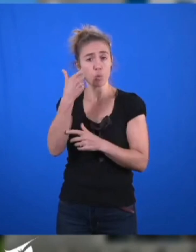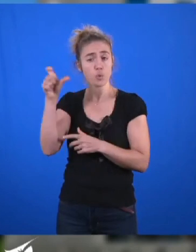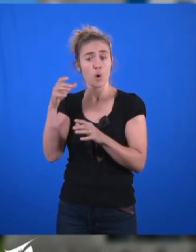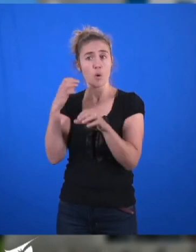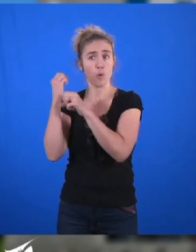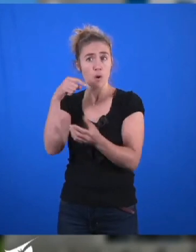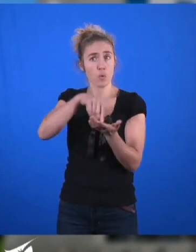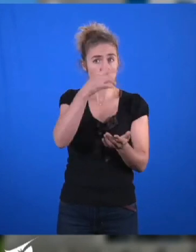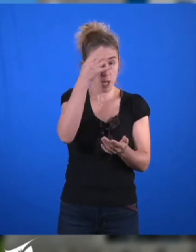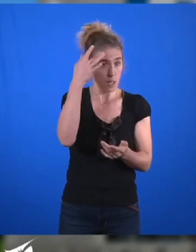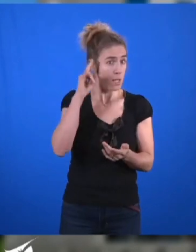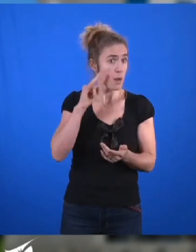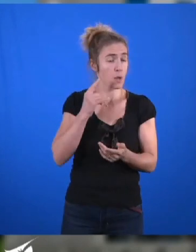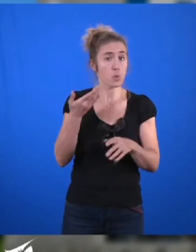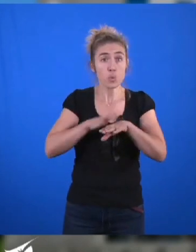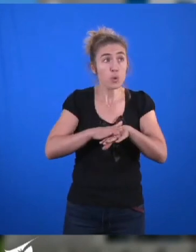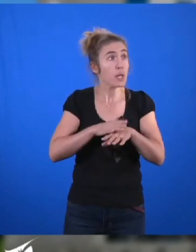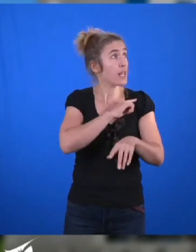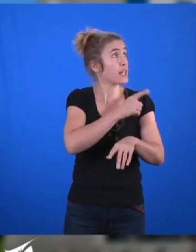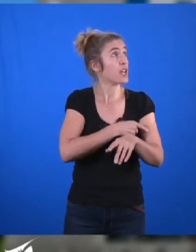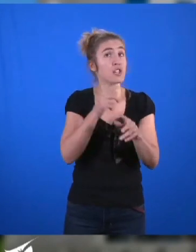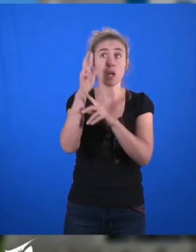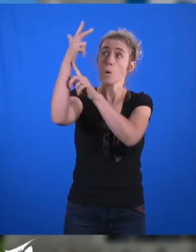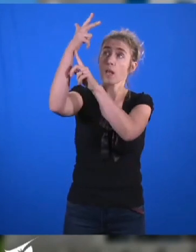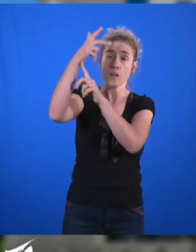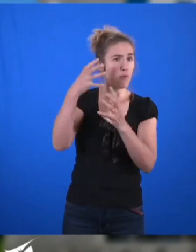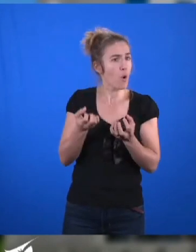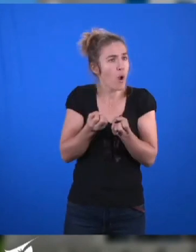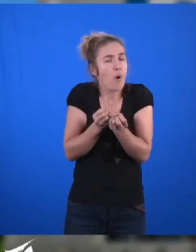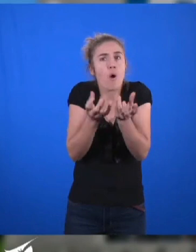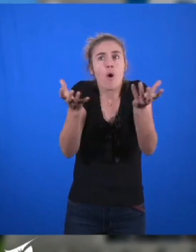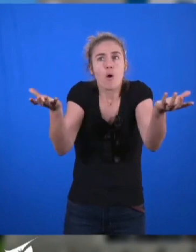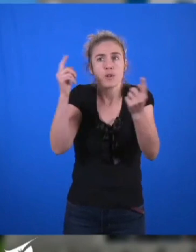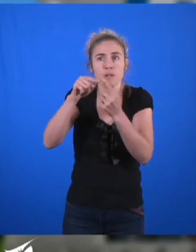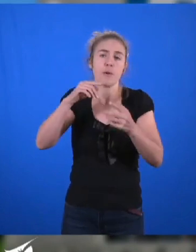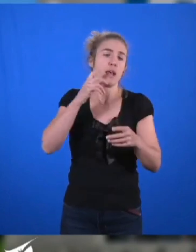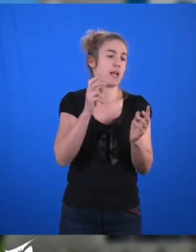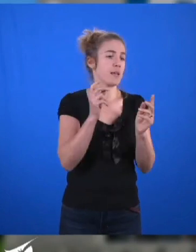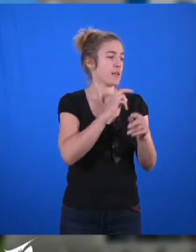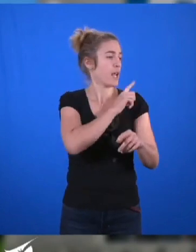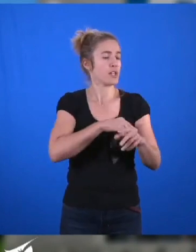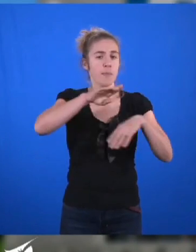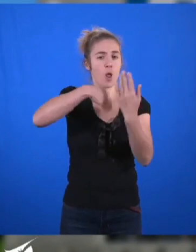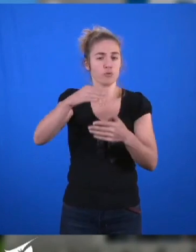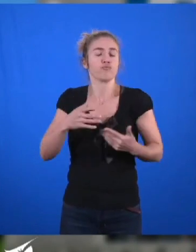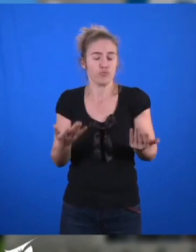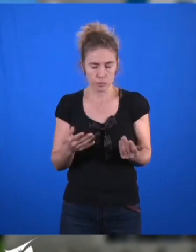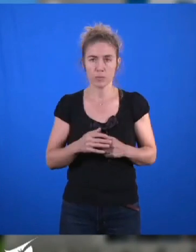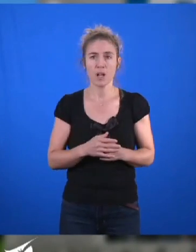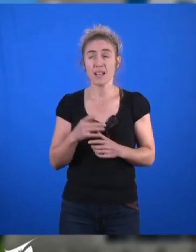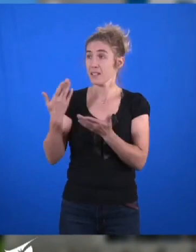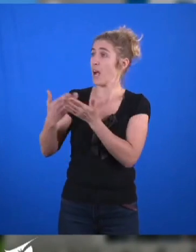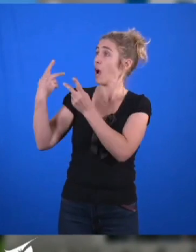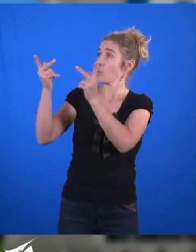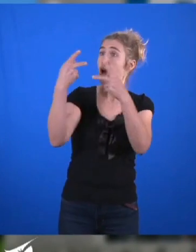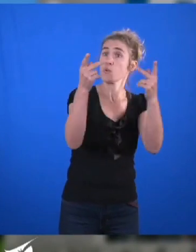alors que l'énergie éolienne a vocation à se développer afin de renforcer le mix énergétique. Ces annonces, avec l'abandon de